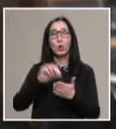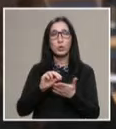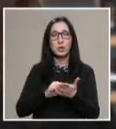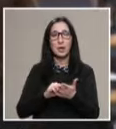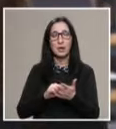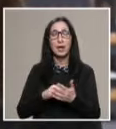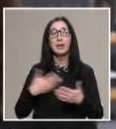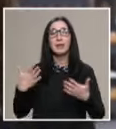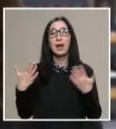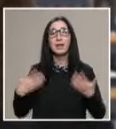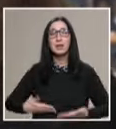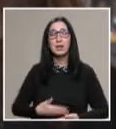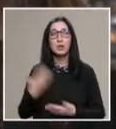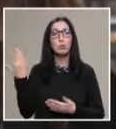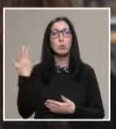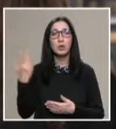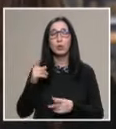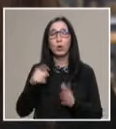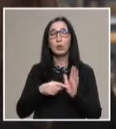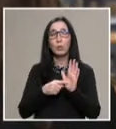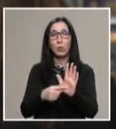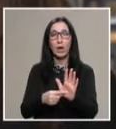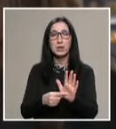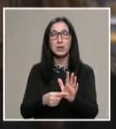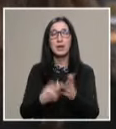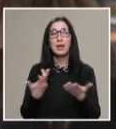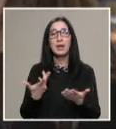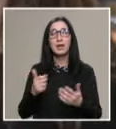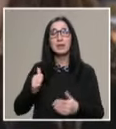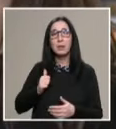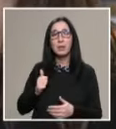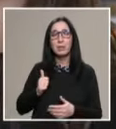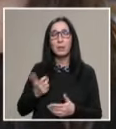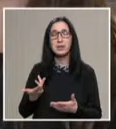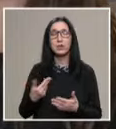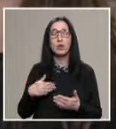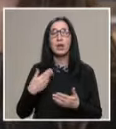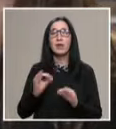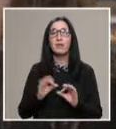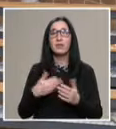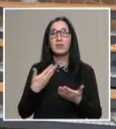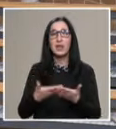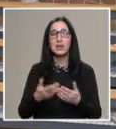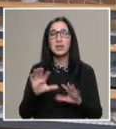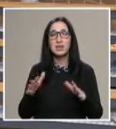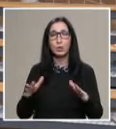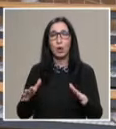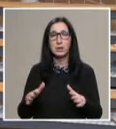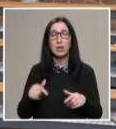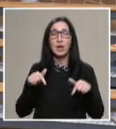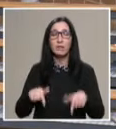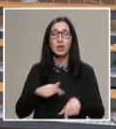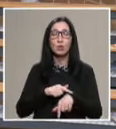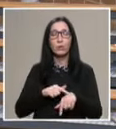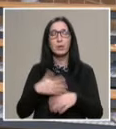Най-интересно ми беше, когато показваха как да се предпазваш в дадени ситуации. Смятам, че в